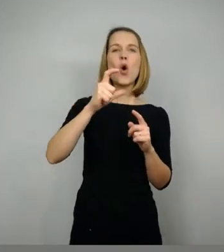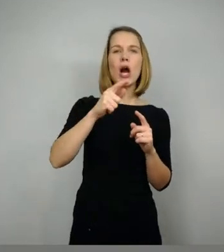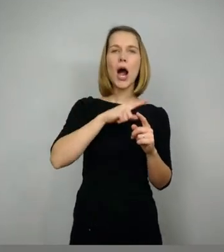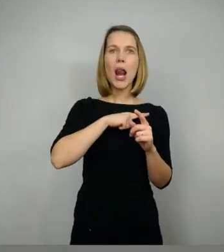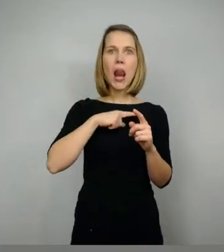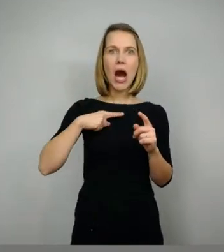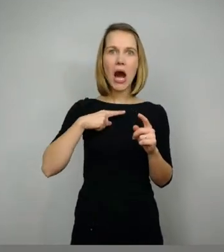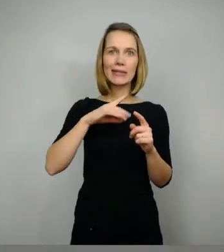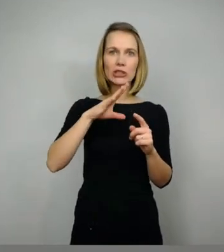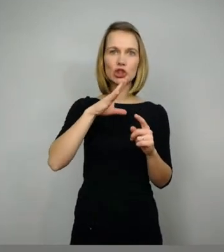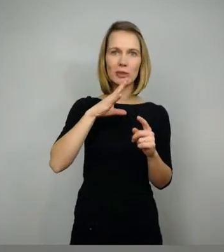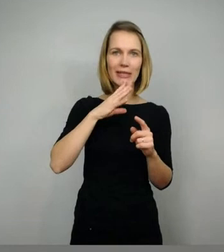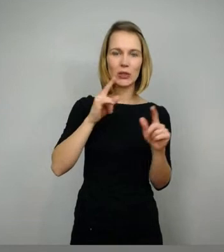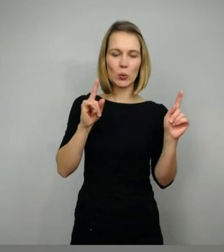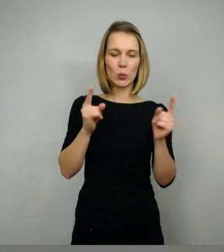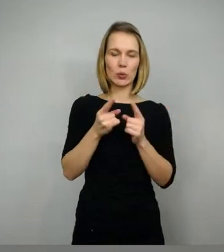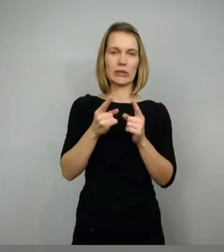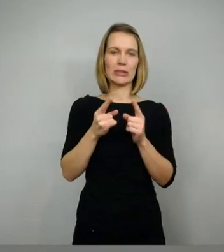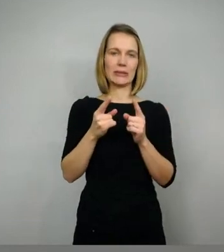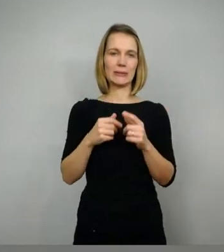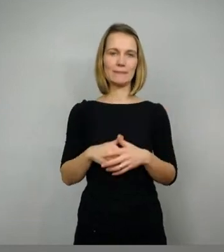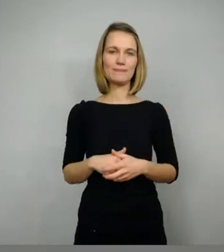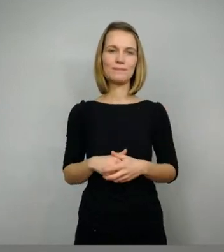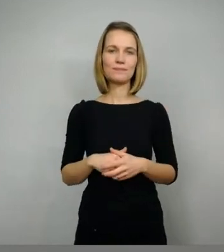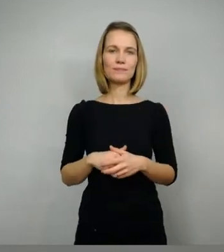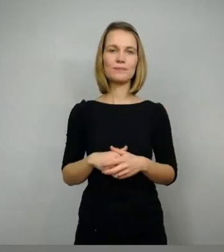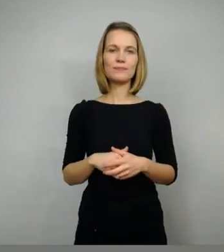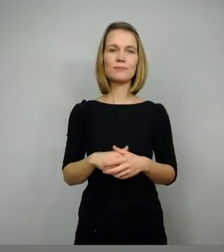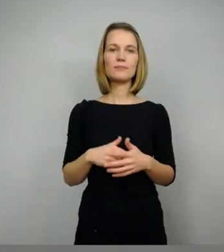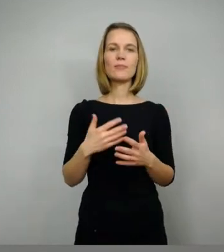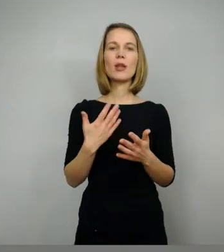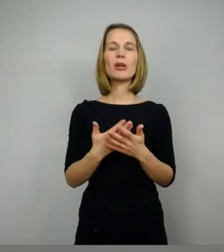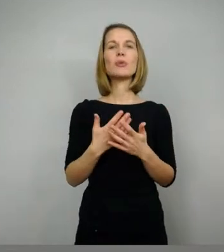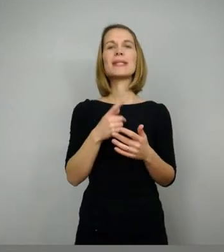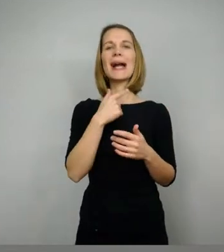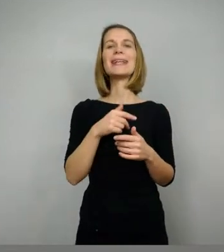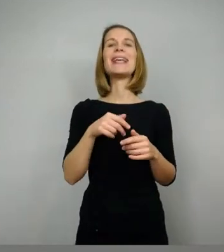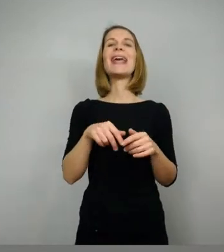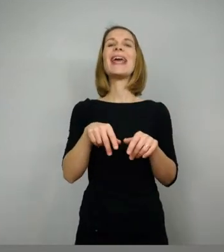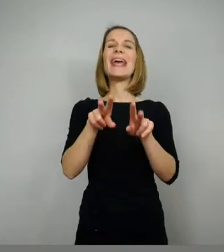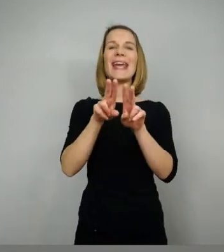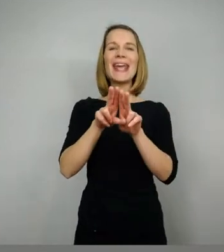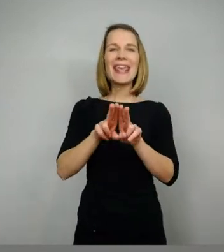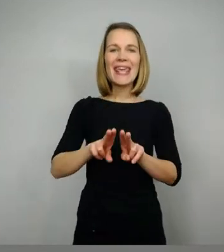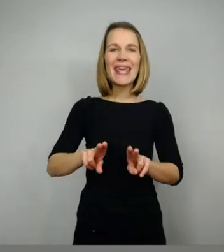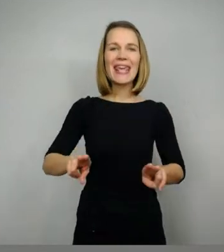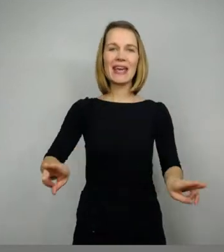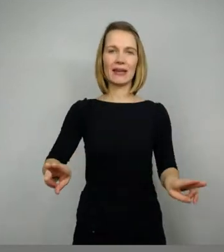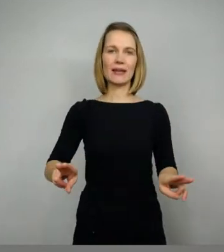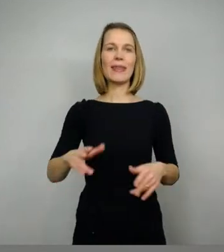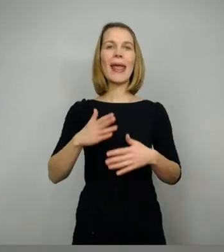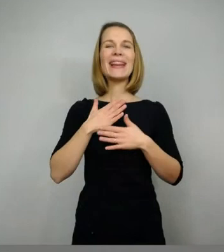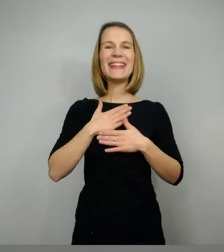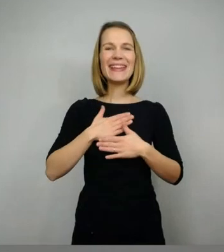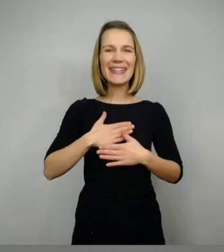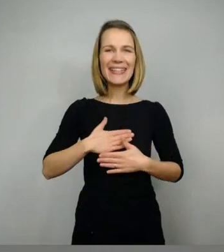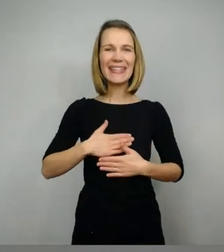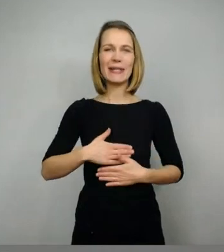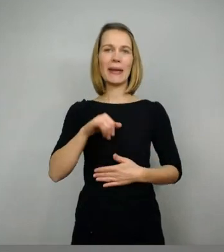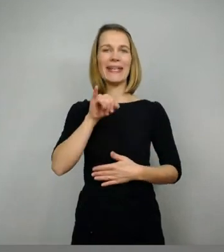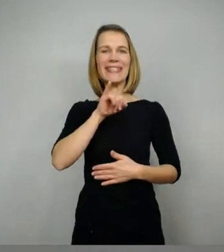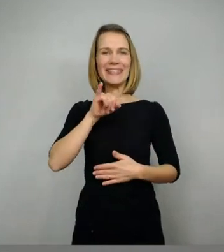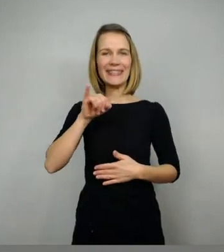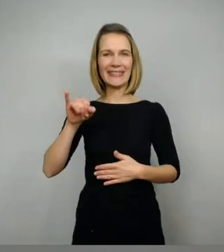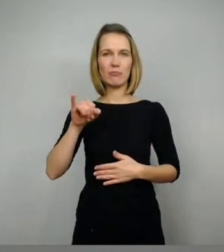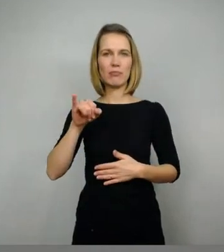mittelhochdeutschen kurz gesprochen würden. Also man sagt zum Beispiel Ehren, aber und Lieb. Aber zum Beispiel Stärke,